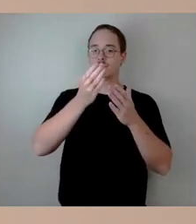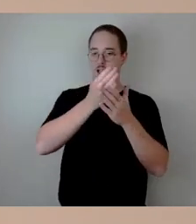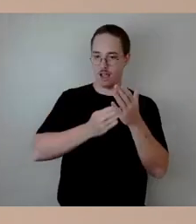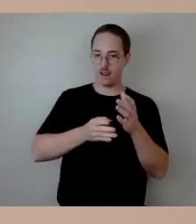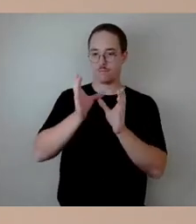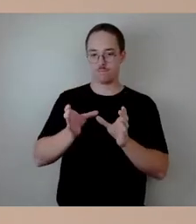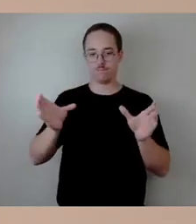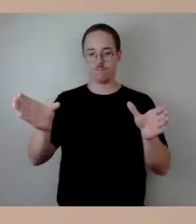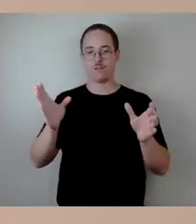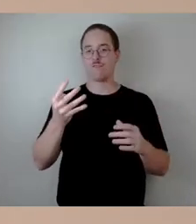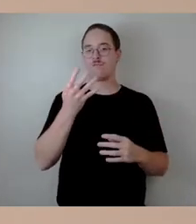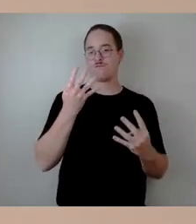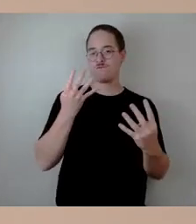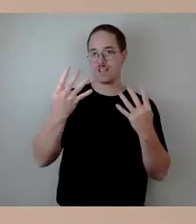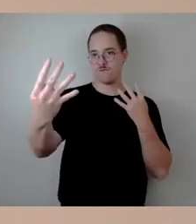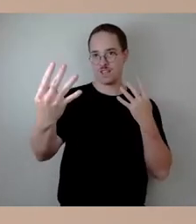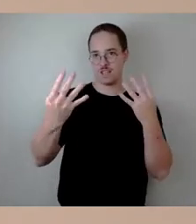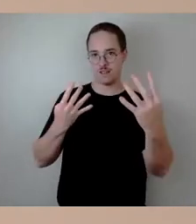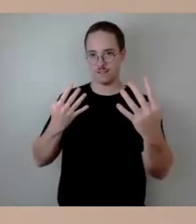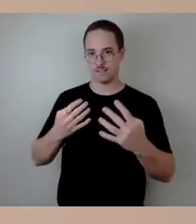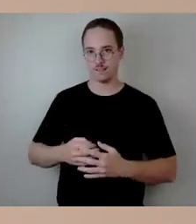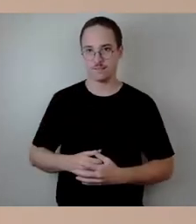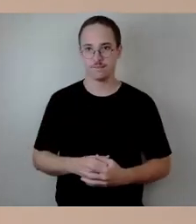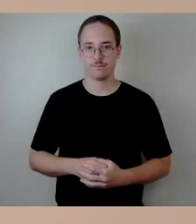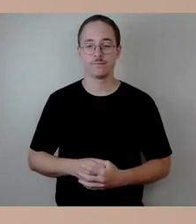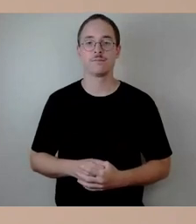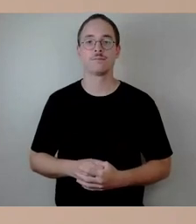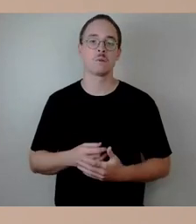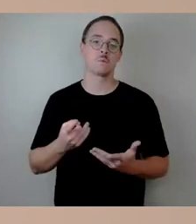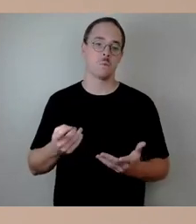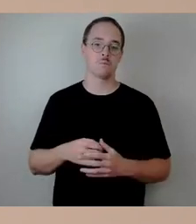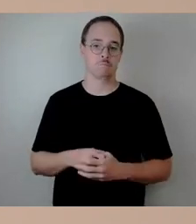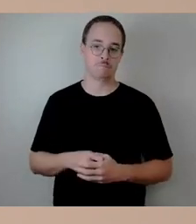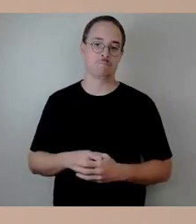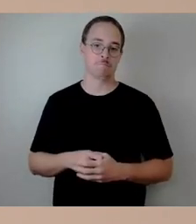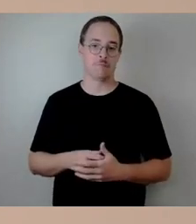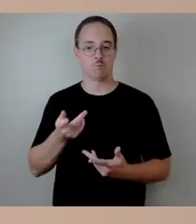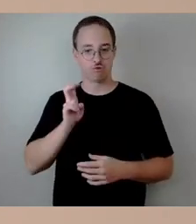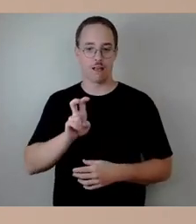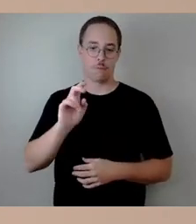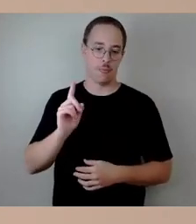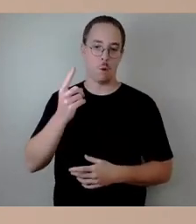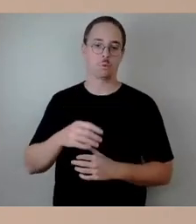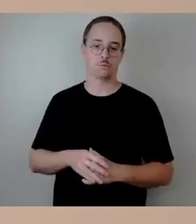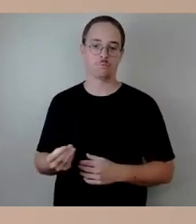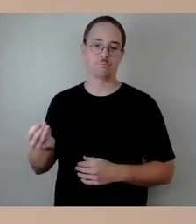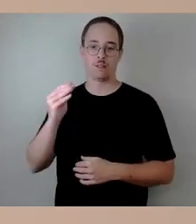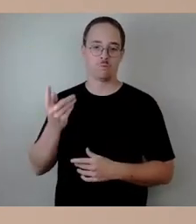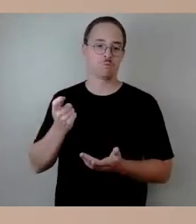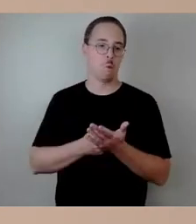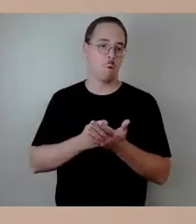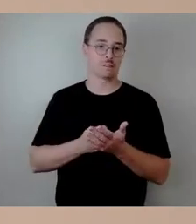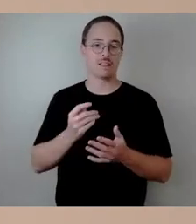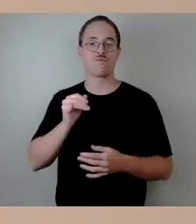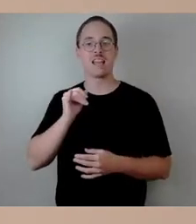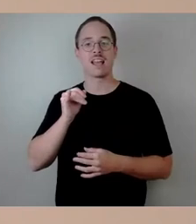Straßenbahnen und allein sozusagen die Kosten des Ingenieurbauwerks dort mit den entsprechenden Verkehrsanlagen werden ja im